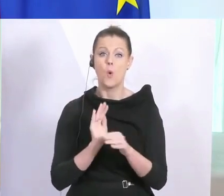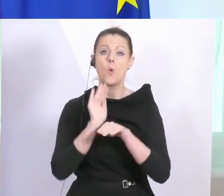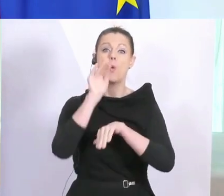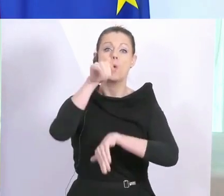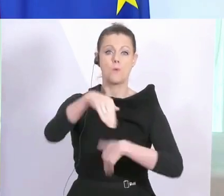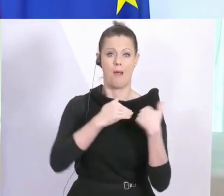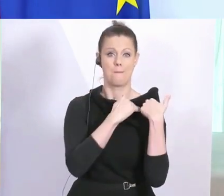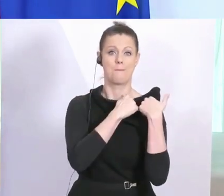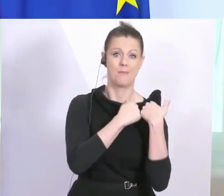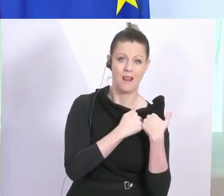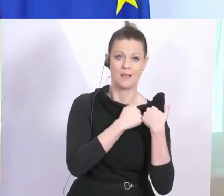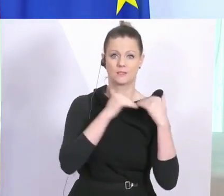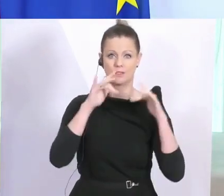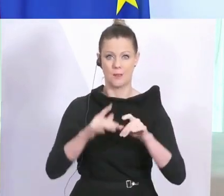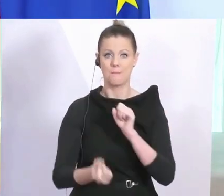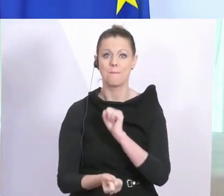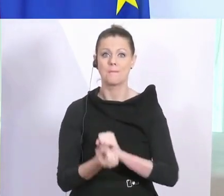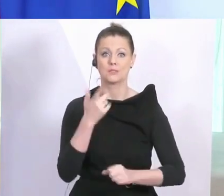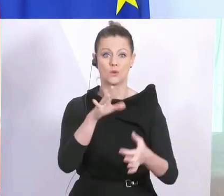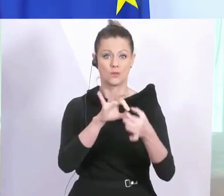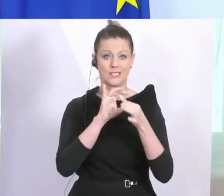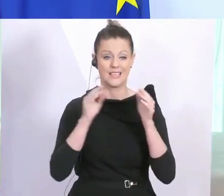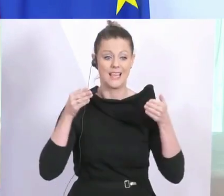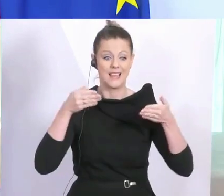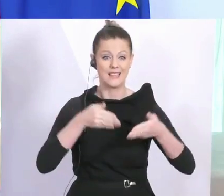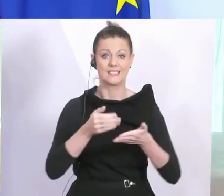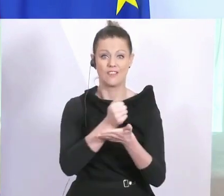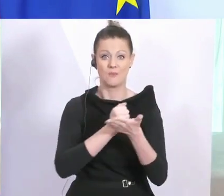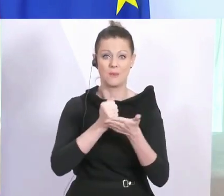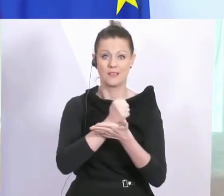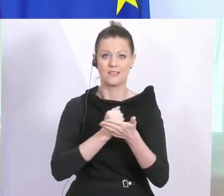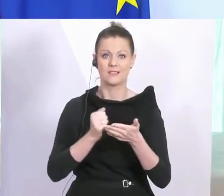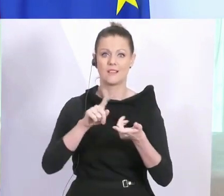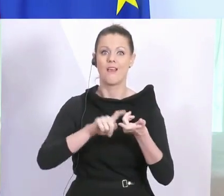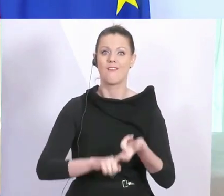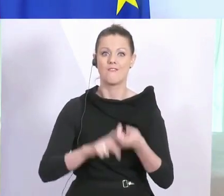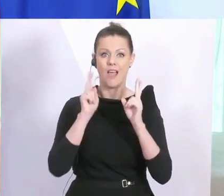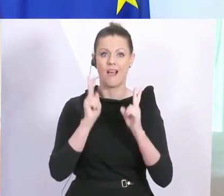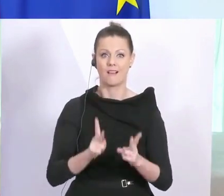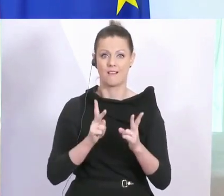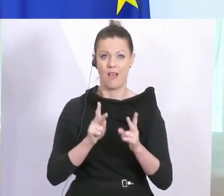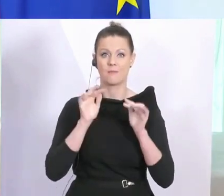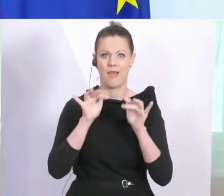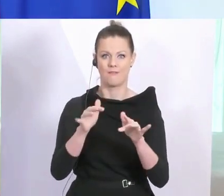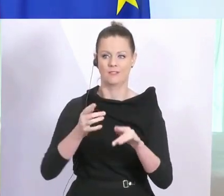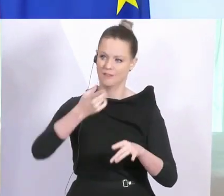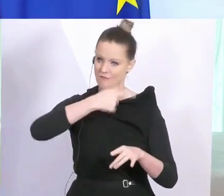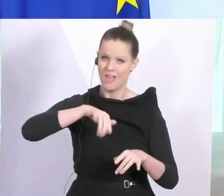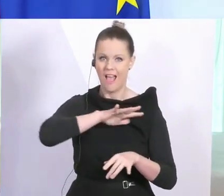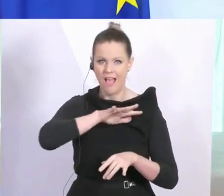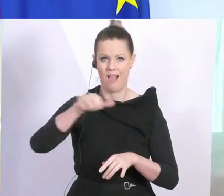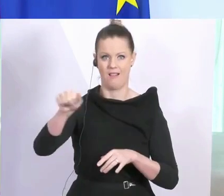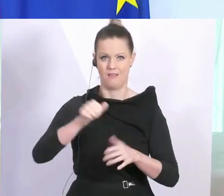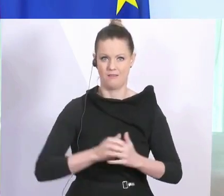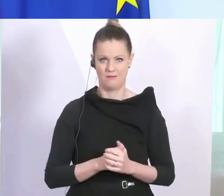insbesondere auf der Intensivmedizin, das hängt von uns allen ab. Und da haben wir alle gemeinsam die Möglichkeit,